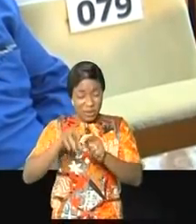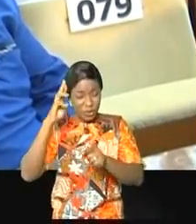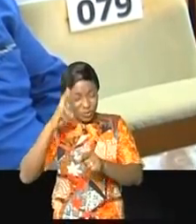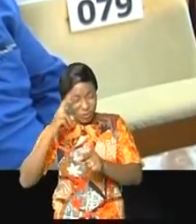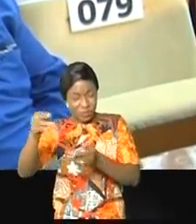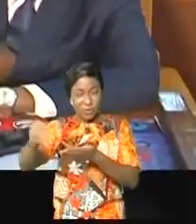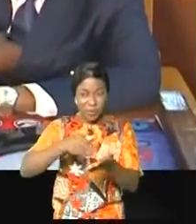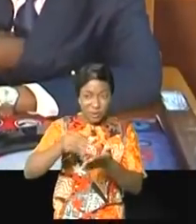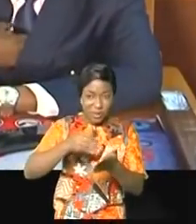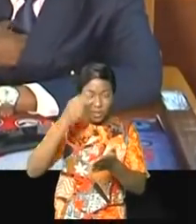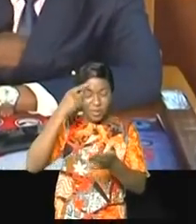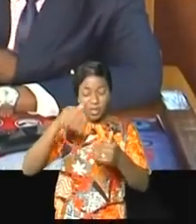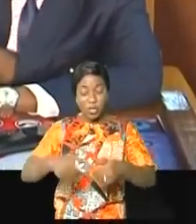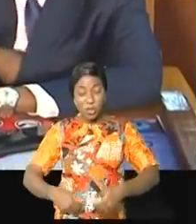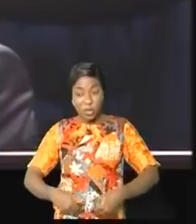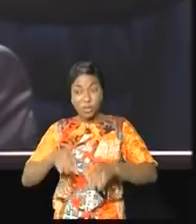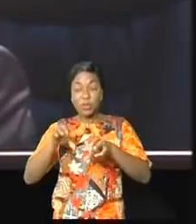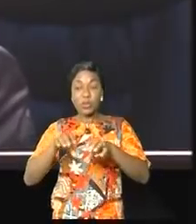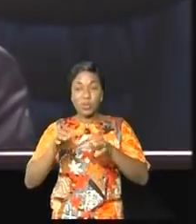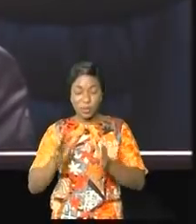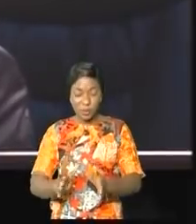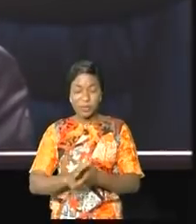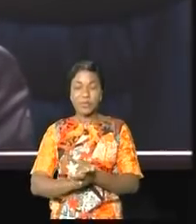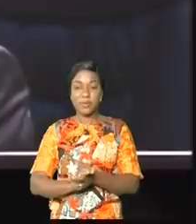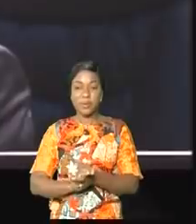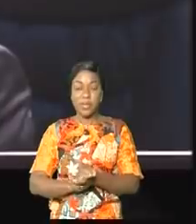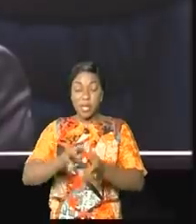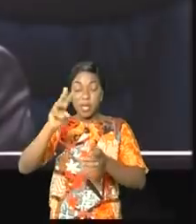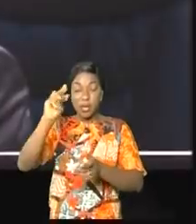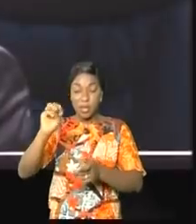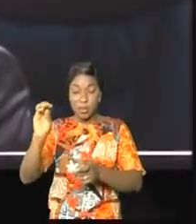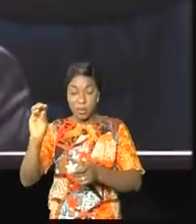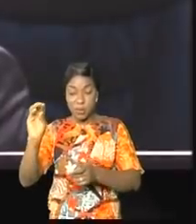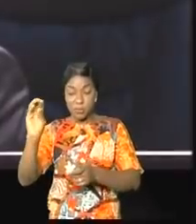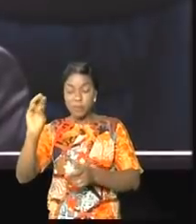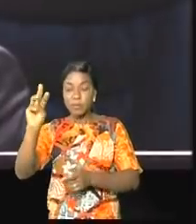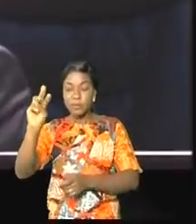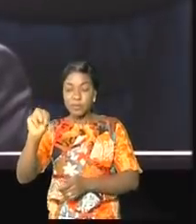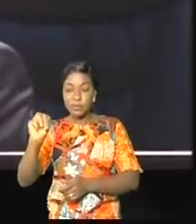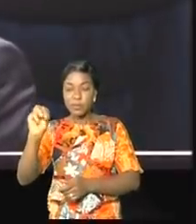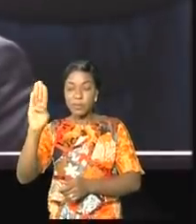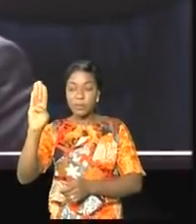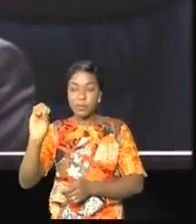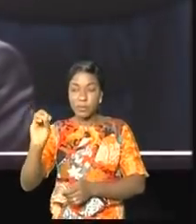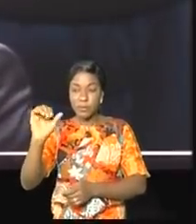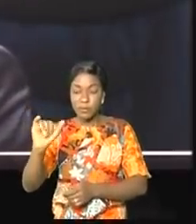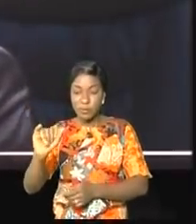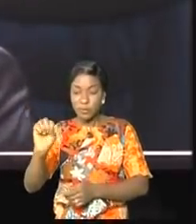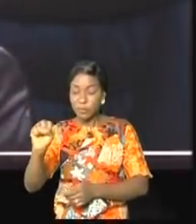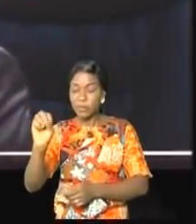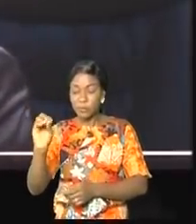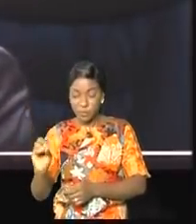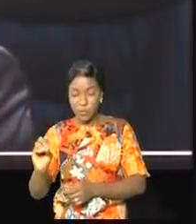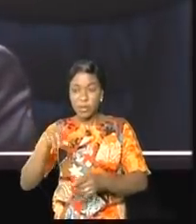formation de la jeunesse congolaise, Christophe Mbosso Kodiakwanga débutera sa carrière professionnelle en 1967